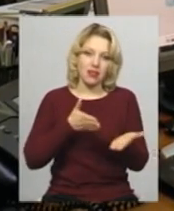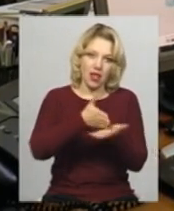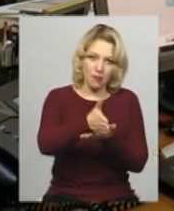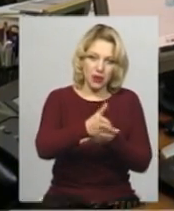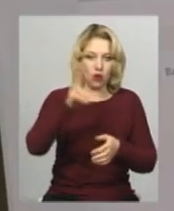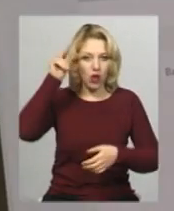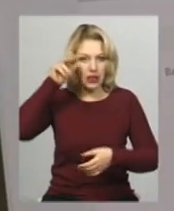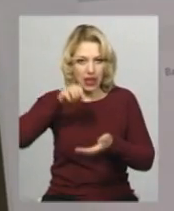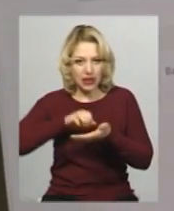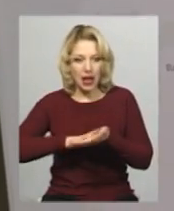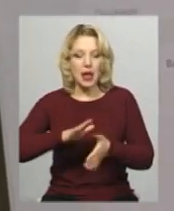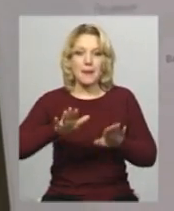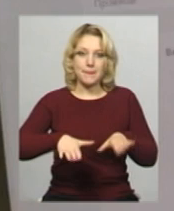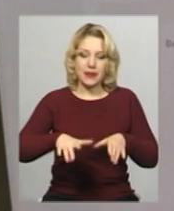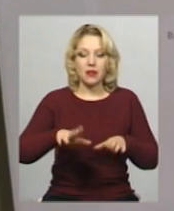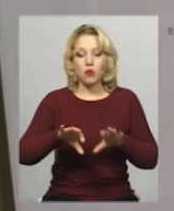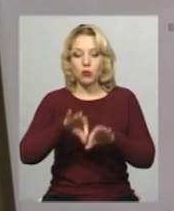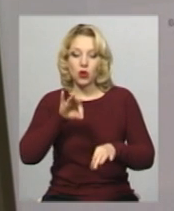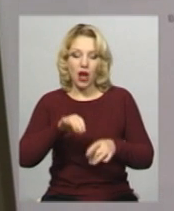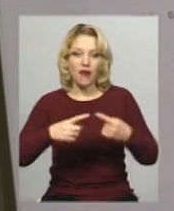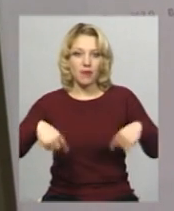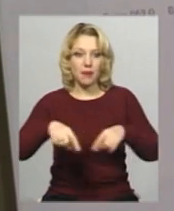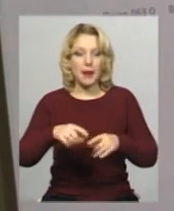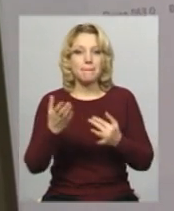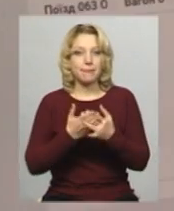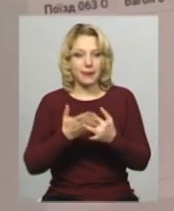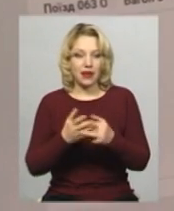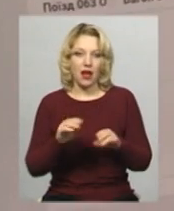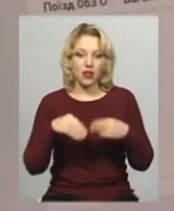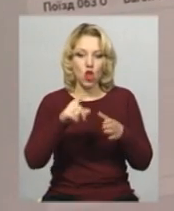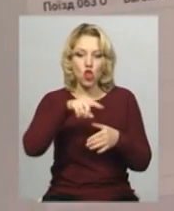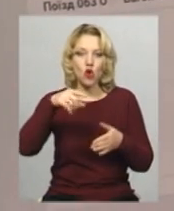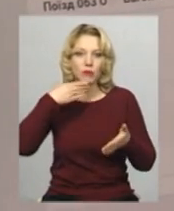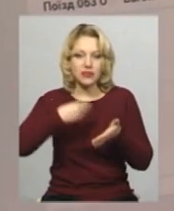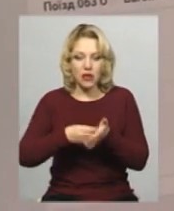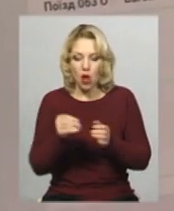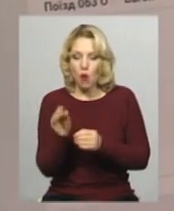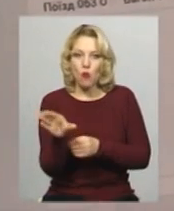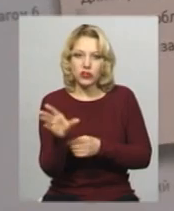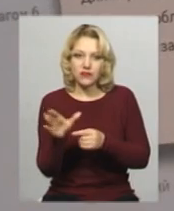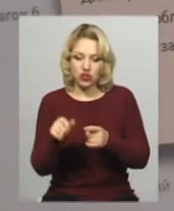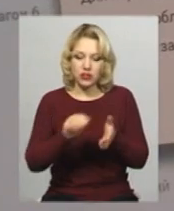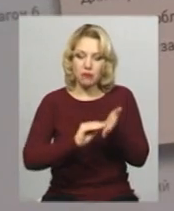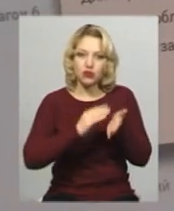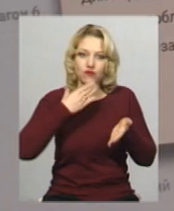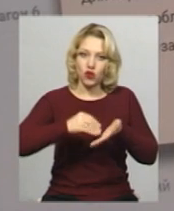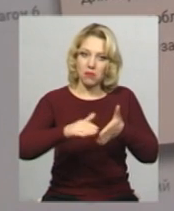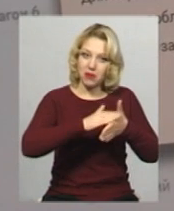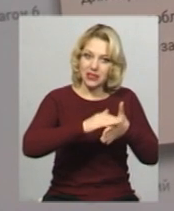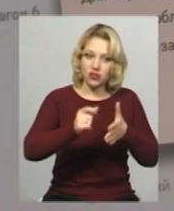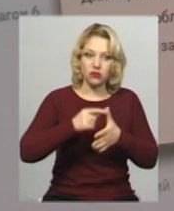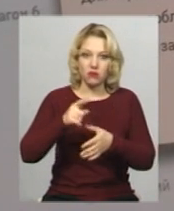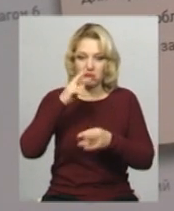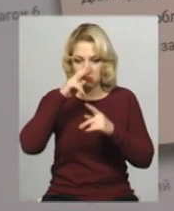та місце. Потім обирає категорію пільги та вводить номер посвідчення. Вписує своє прізвище та ім'я. Чоловіку видає